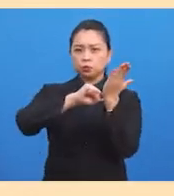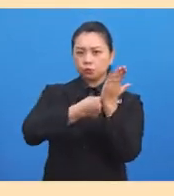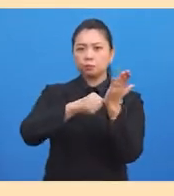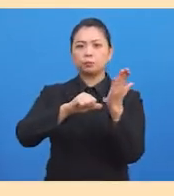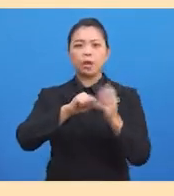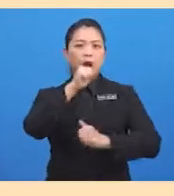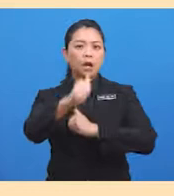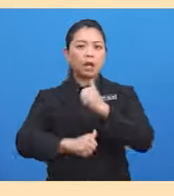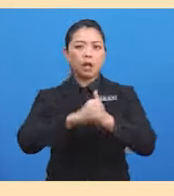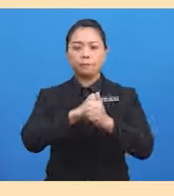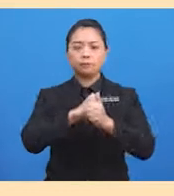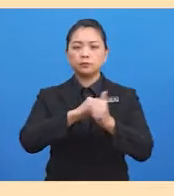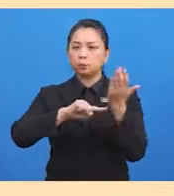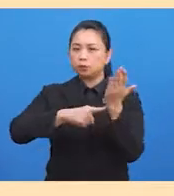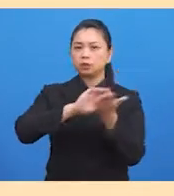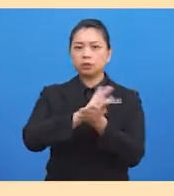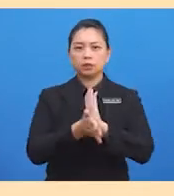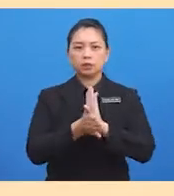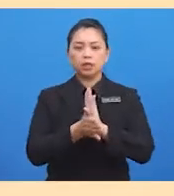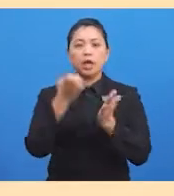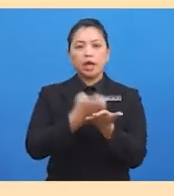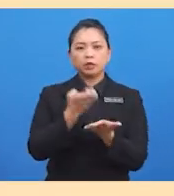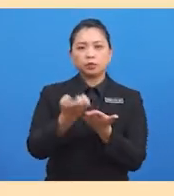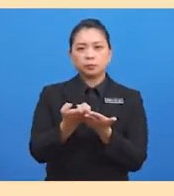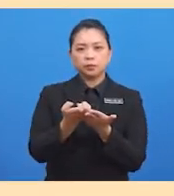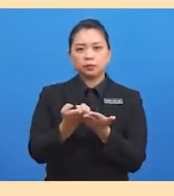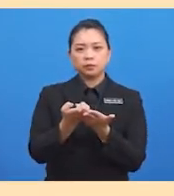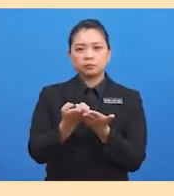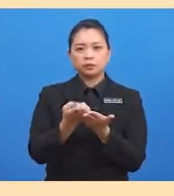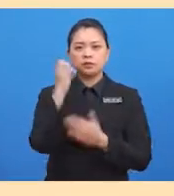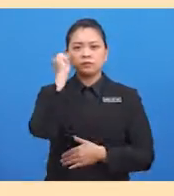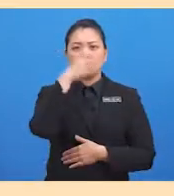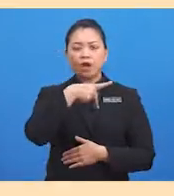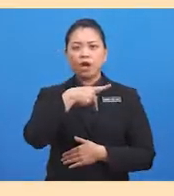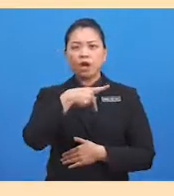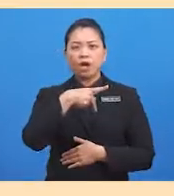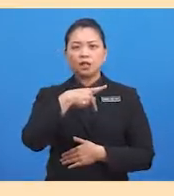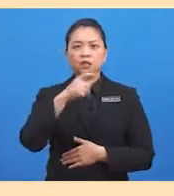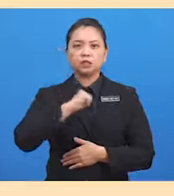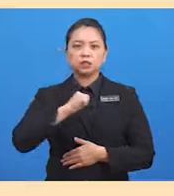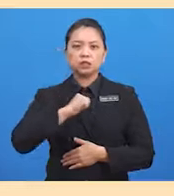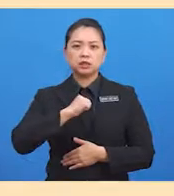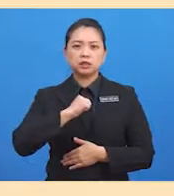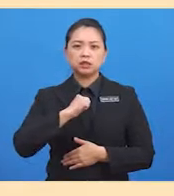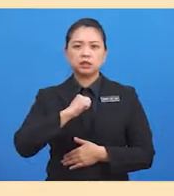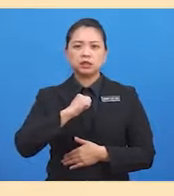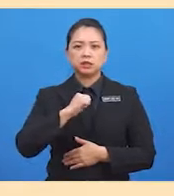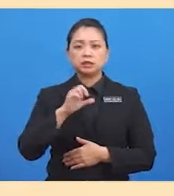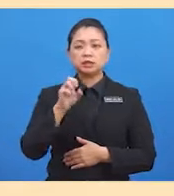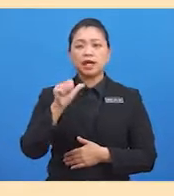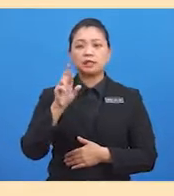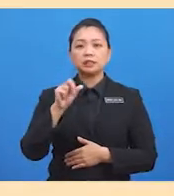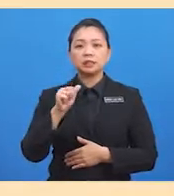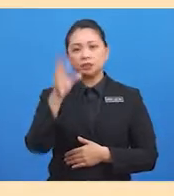ekonomi adalah bersifat sara diri, iaitu mencari makanan dan berkongsi. Kegiatan